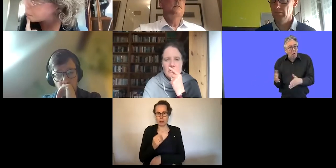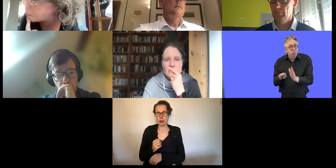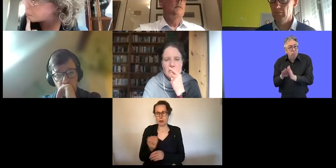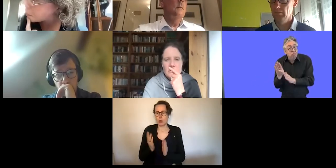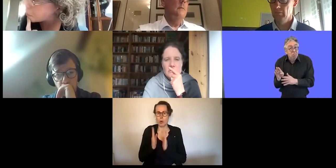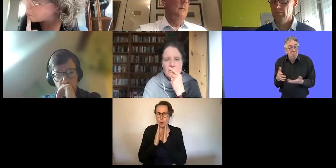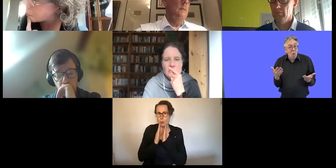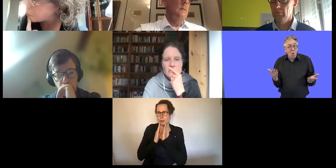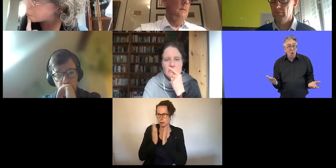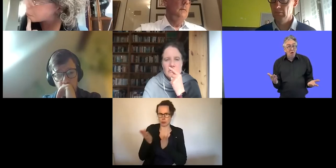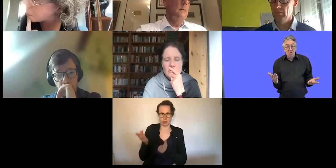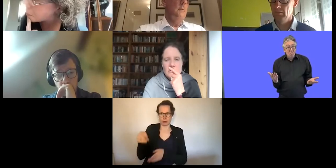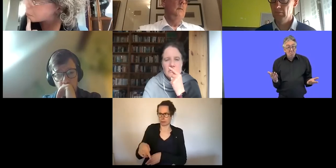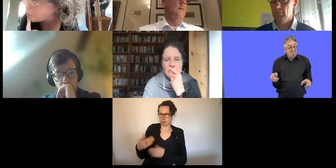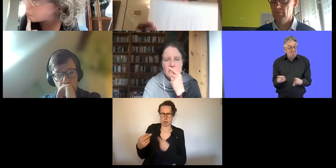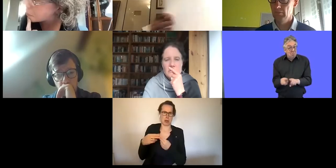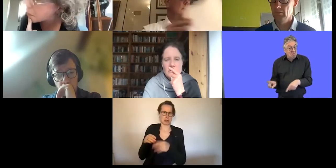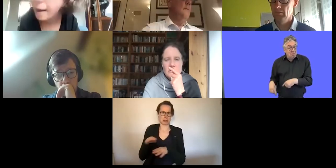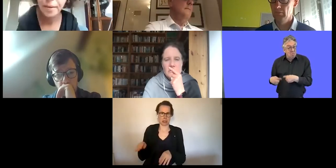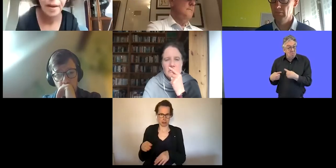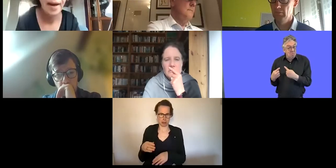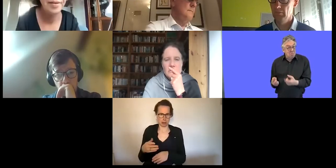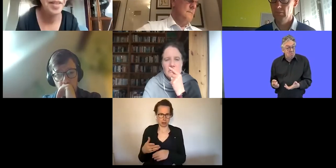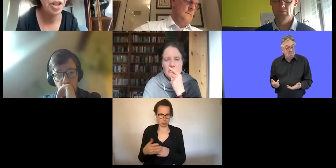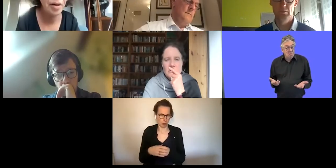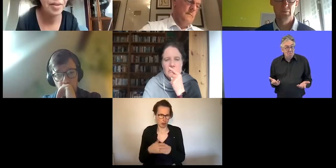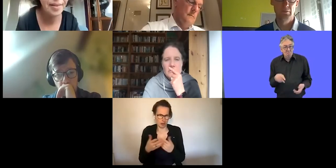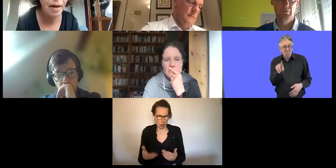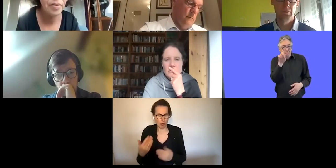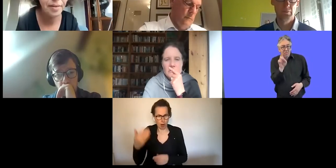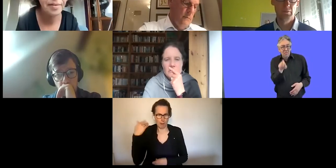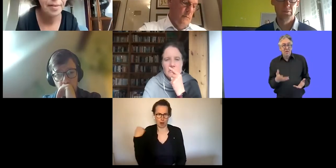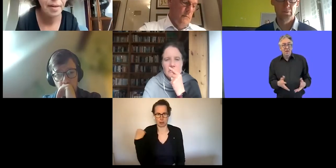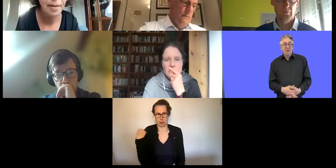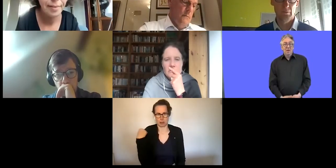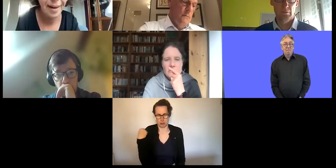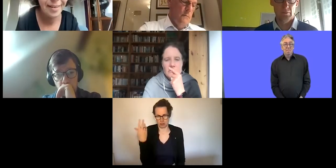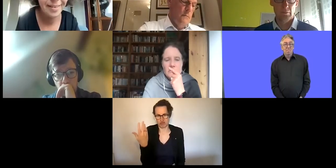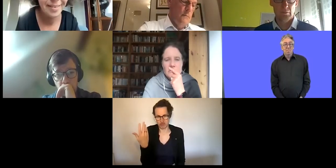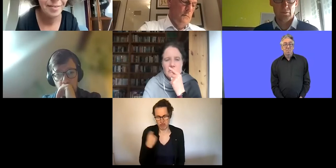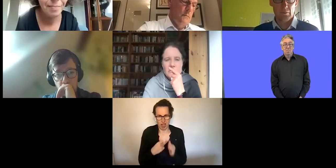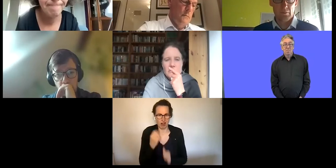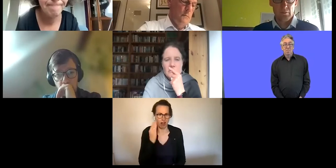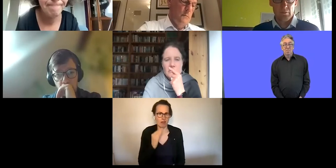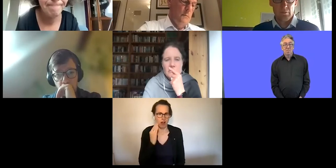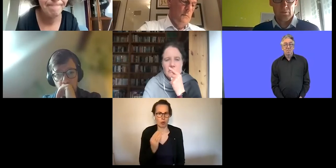du gehörst hier doch gar nicht her. Und überhaupt. Also, so ist mir das damals leider erfahren. Und ich bin auch, ja,